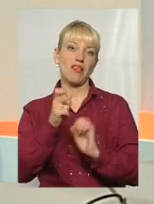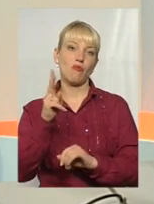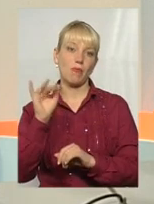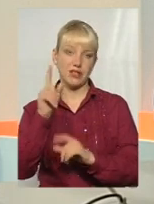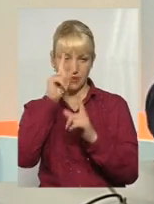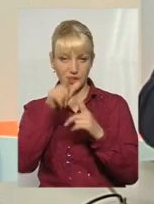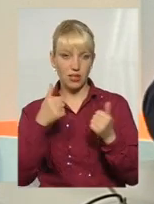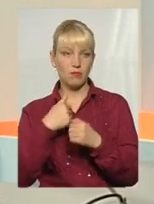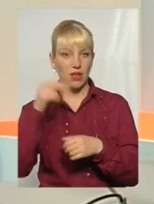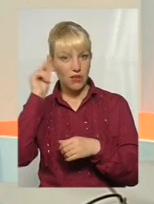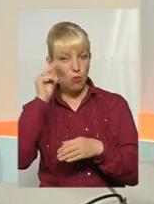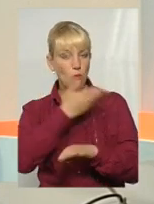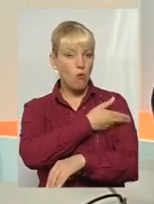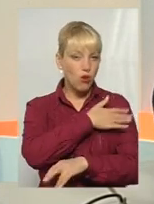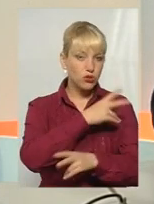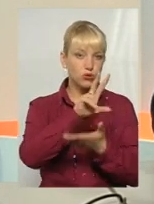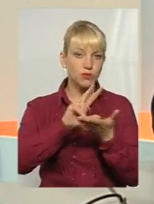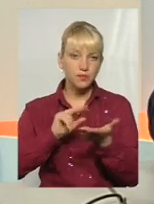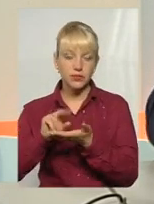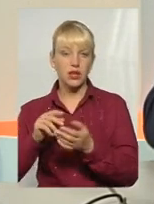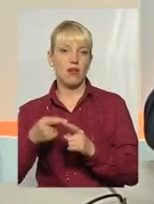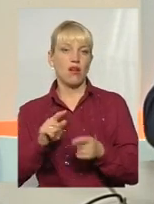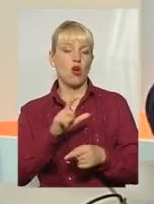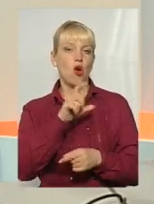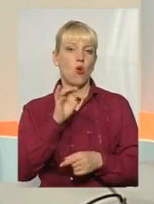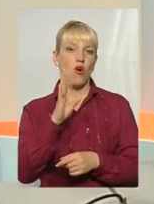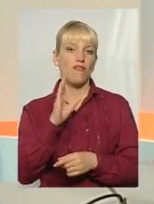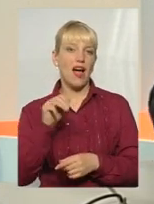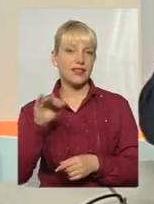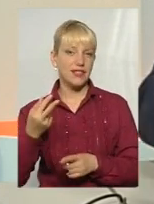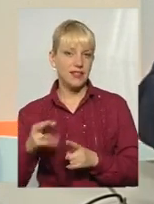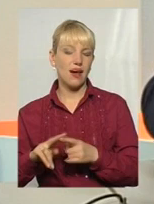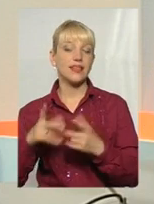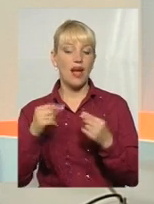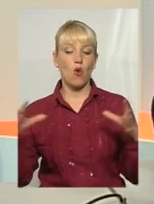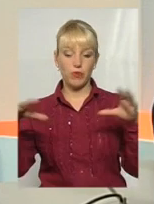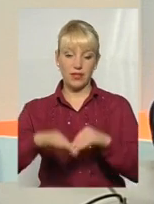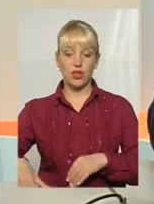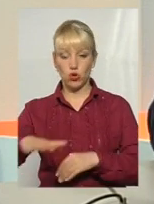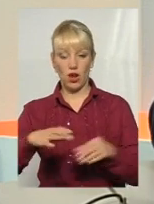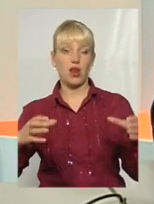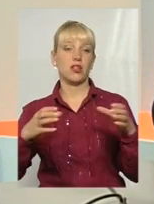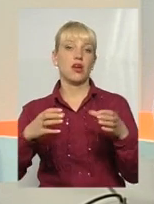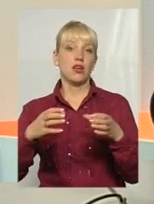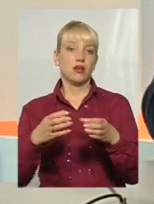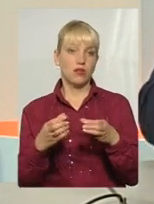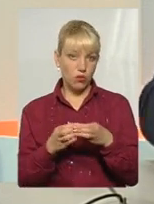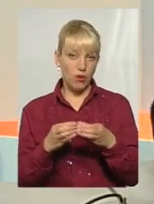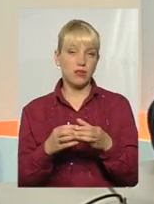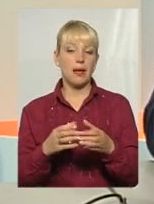Ми вивчили Польщу, ми вивчили Хорватію, Литву, де об'єднані територіальні громади, бо місцеві органи самовженування